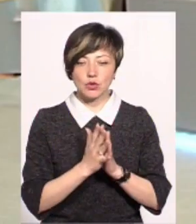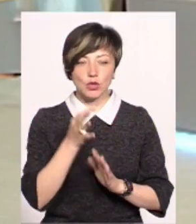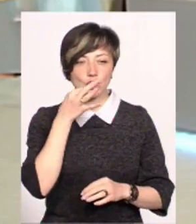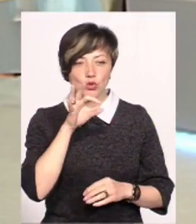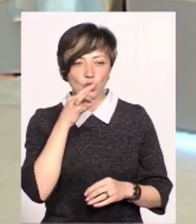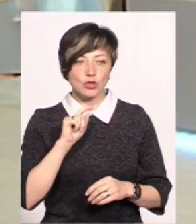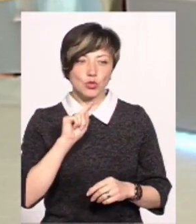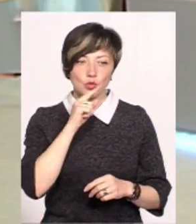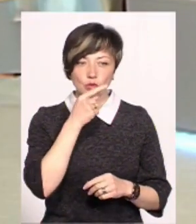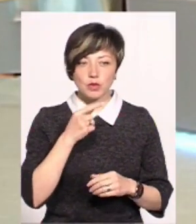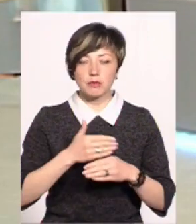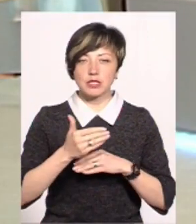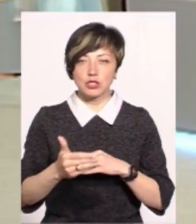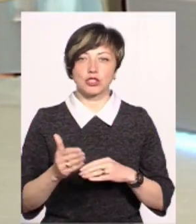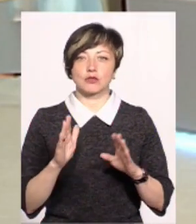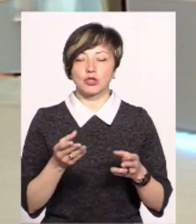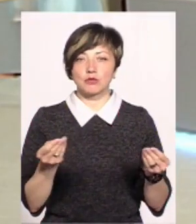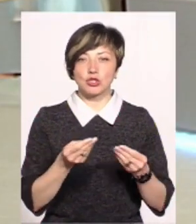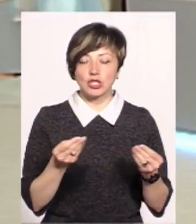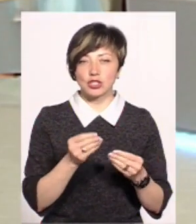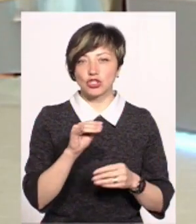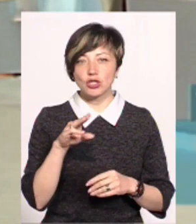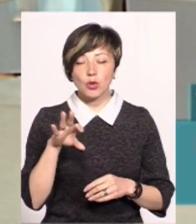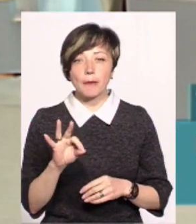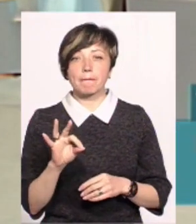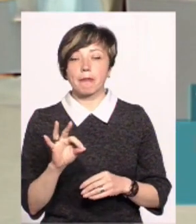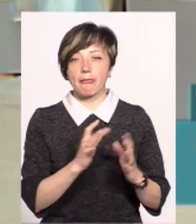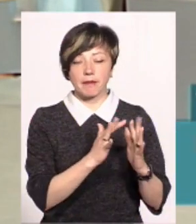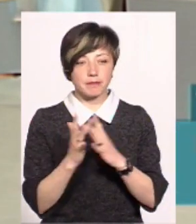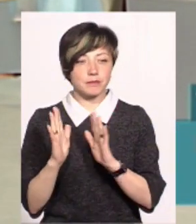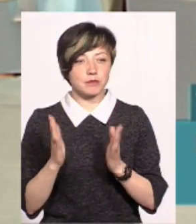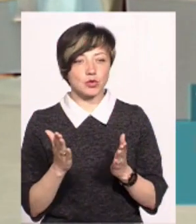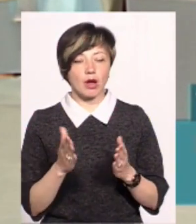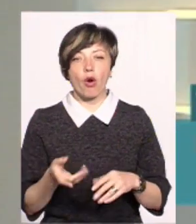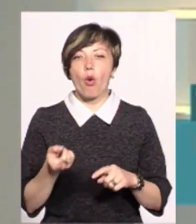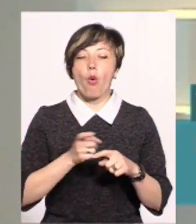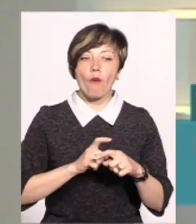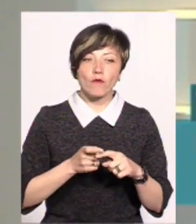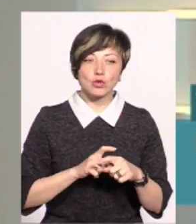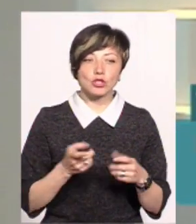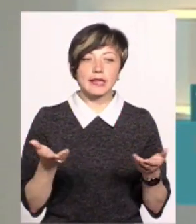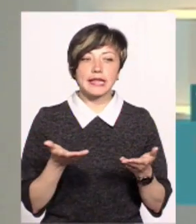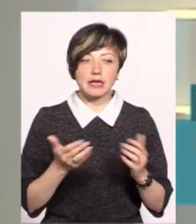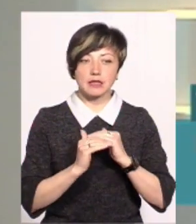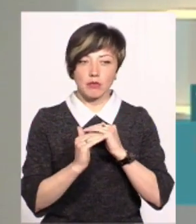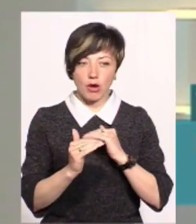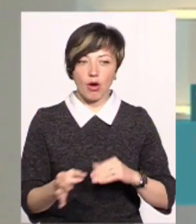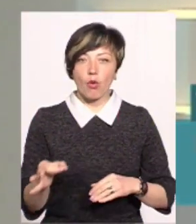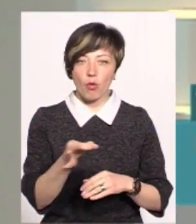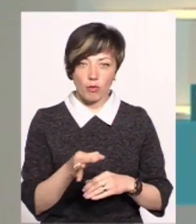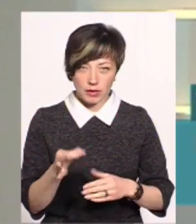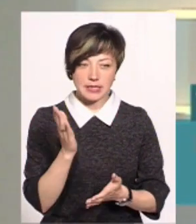соняшник, кукурудза, пізніше жито пшениця заколисяться, а от, пані Ванду, овочі десь на полях